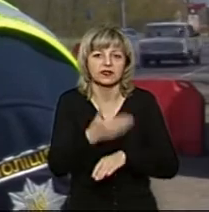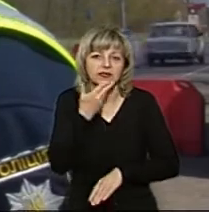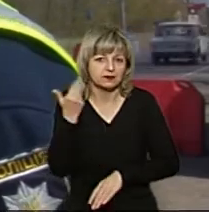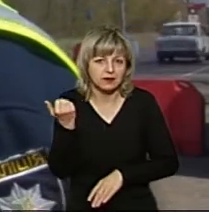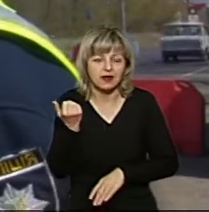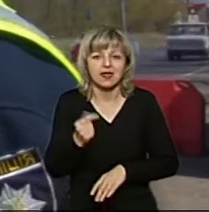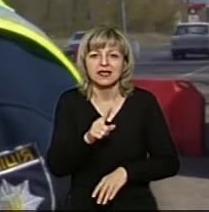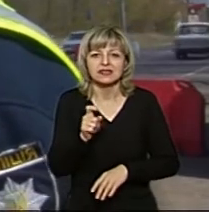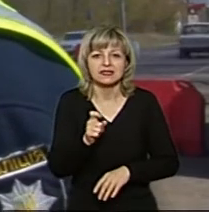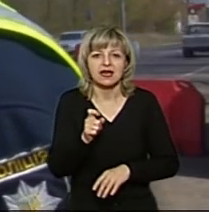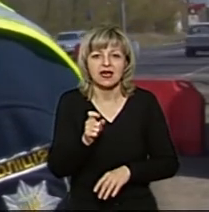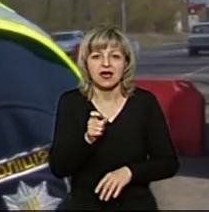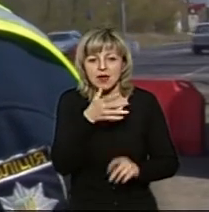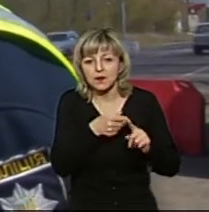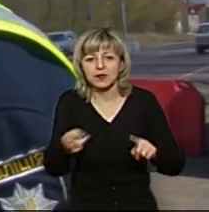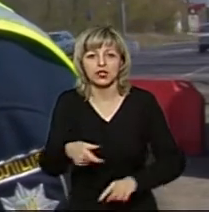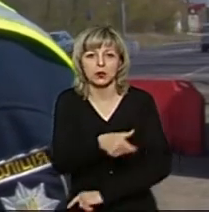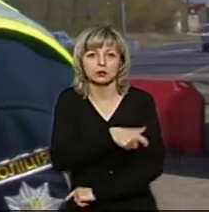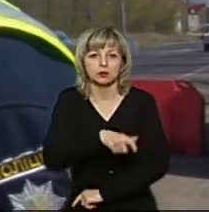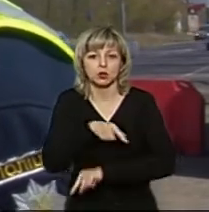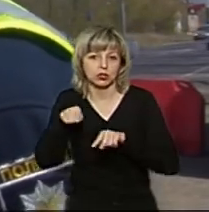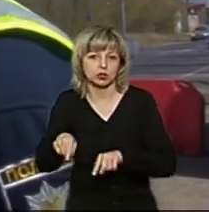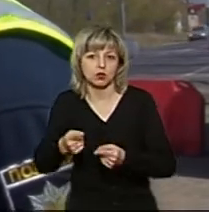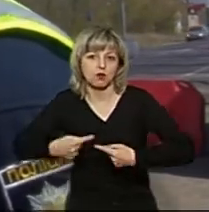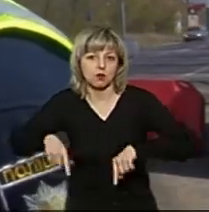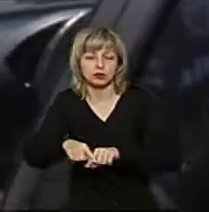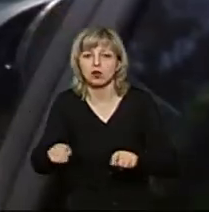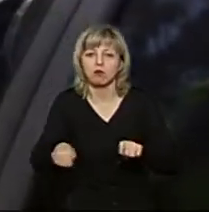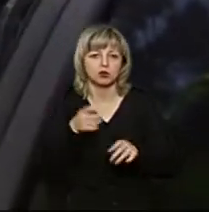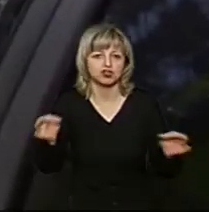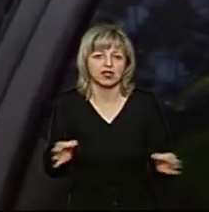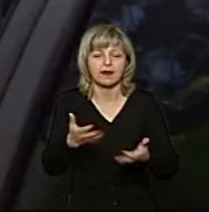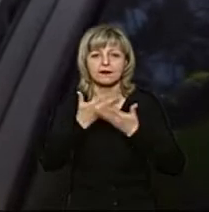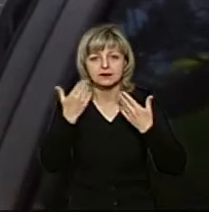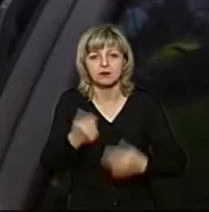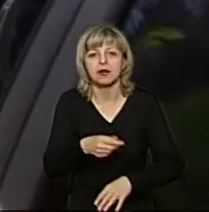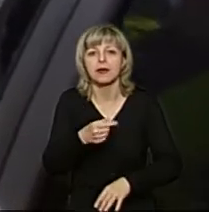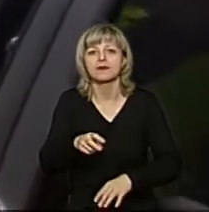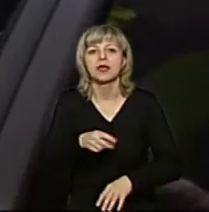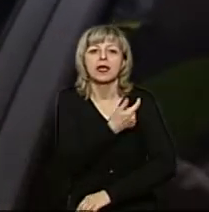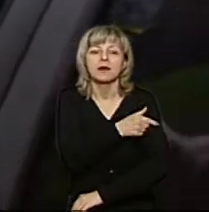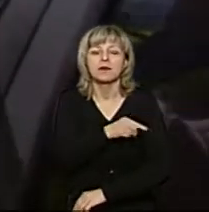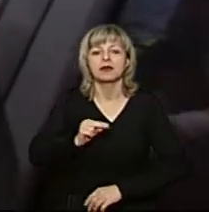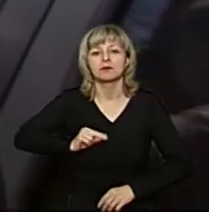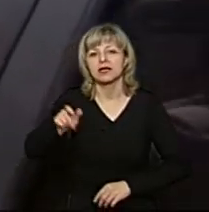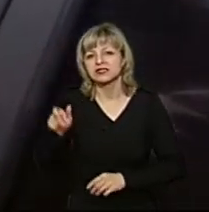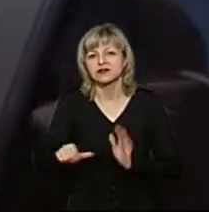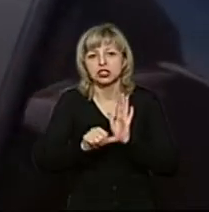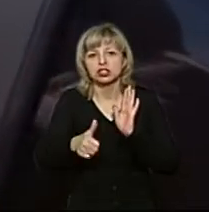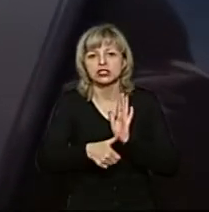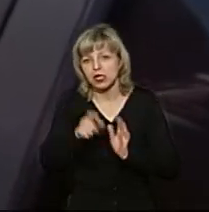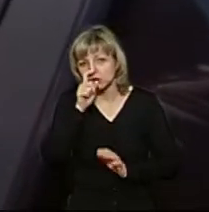за час патрулювання цього поста. Тобто порушень ніяких немає». Медпрацівниця Олена Приступа 16